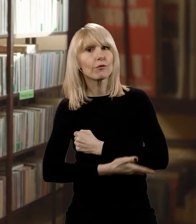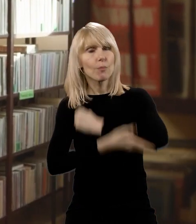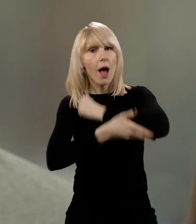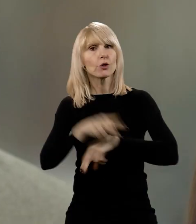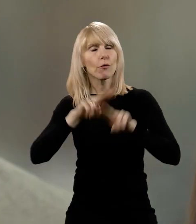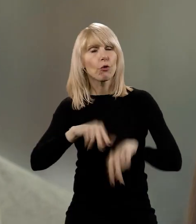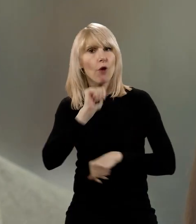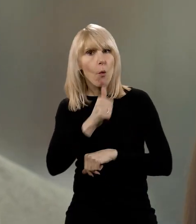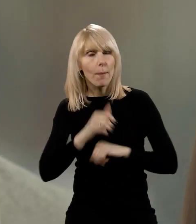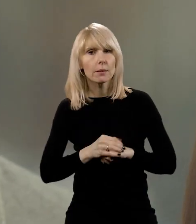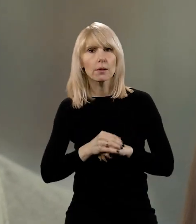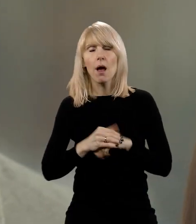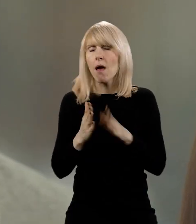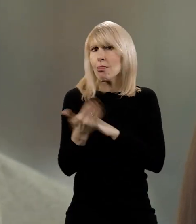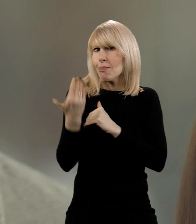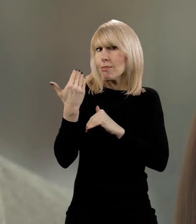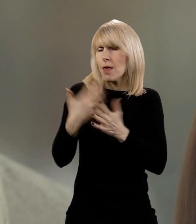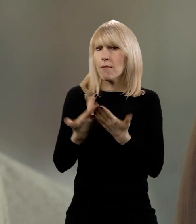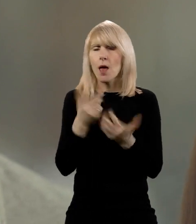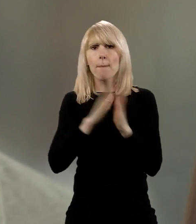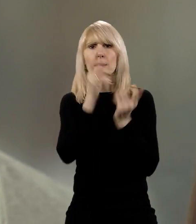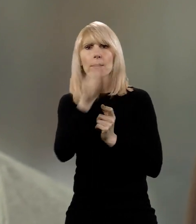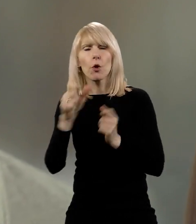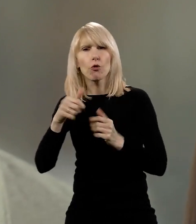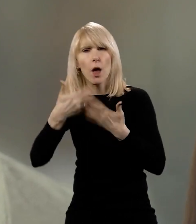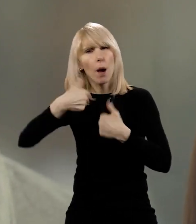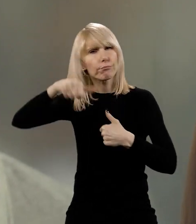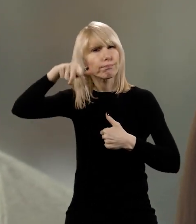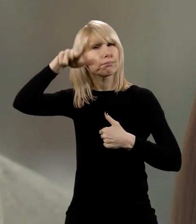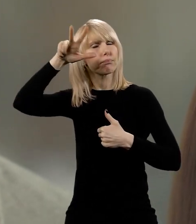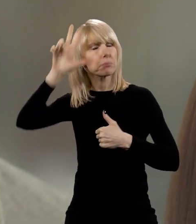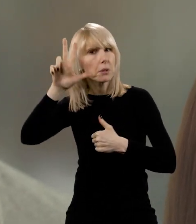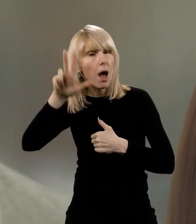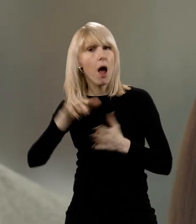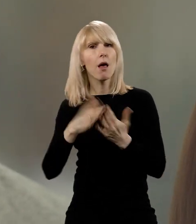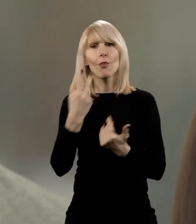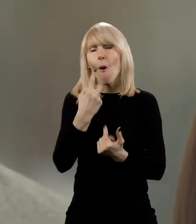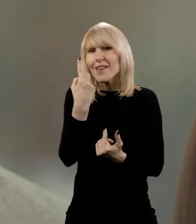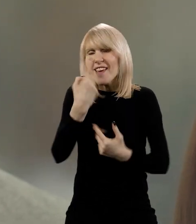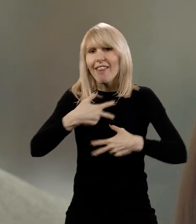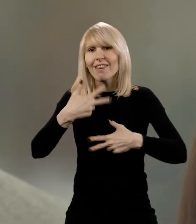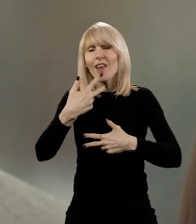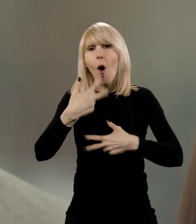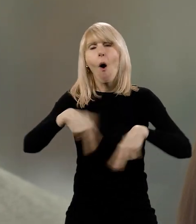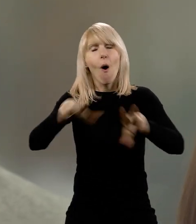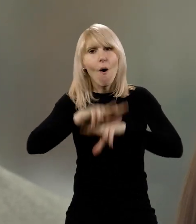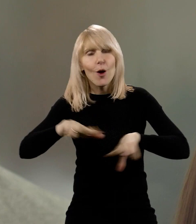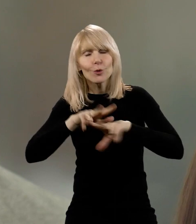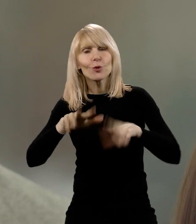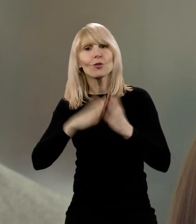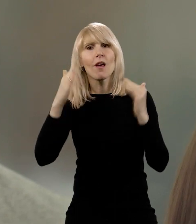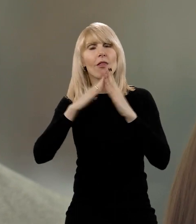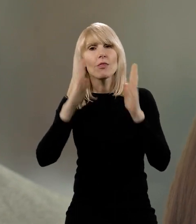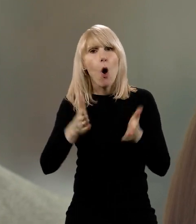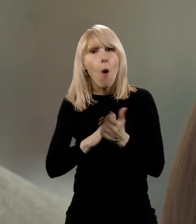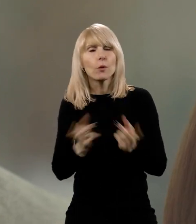Jeszcze do niedawna na bibliotekę składał się budynek piętrowy, można powiedzieć jednorodzinny dom mieszkalny zaadaptowany na